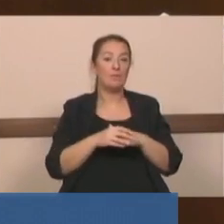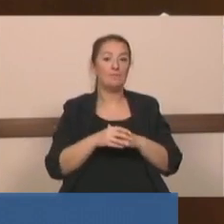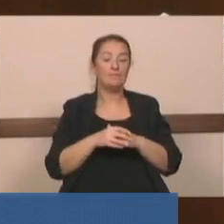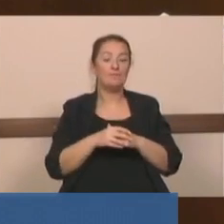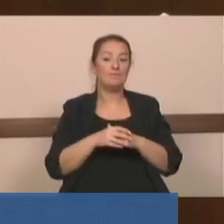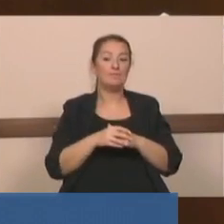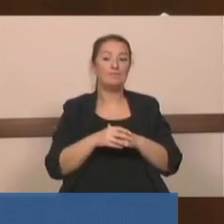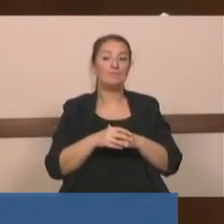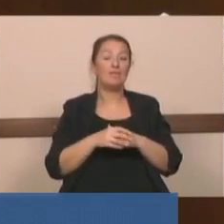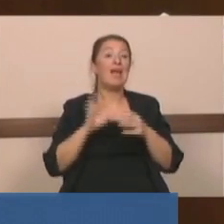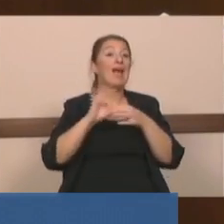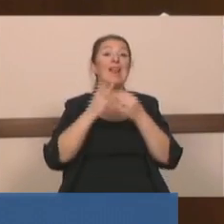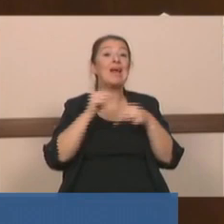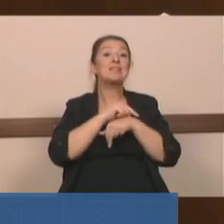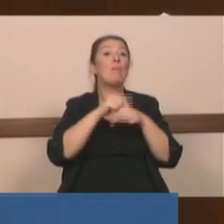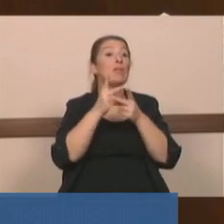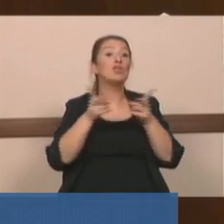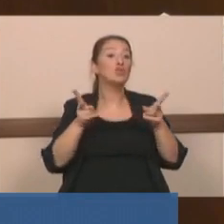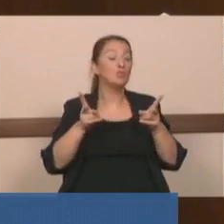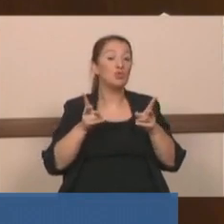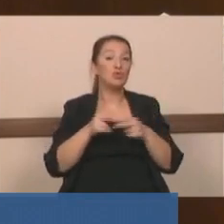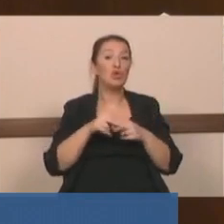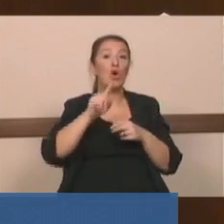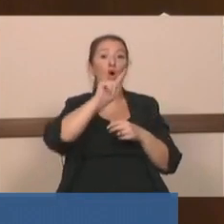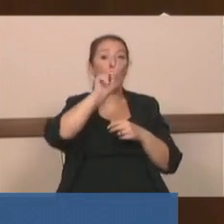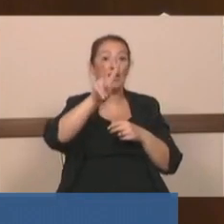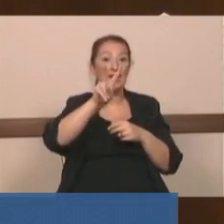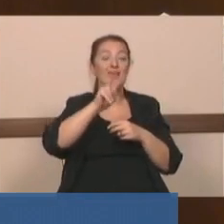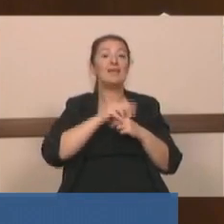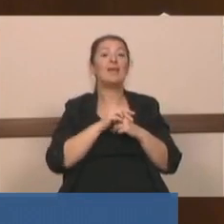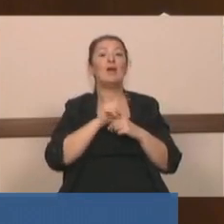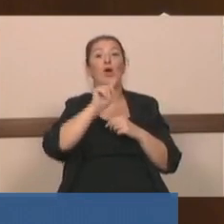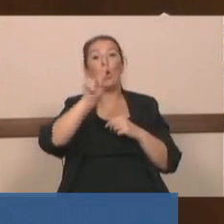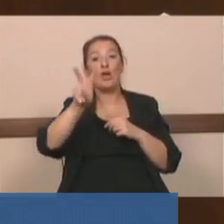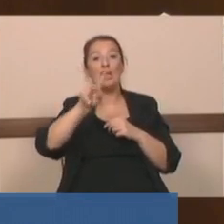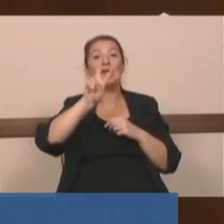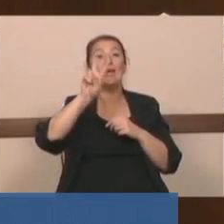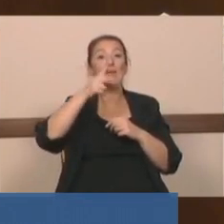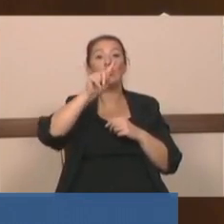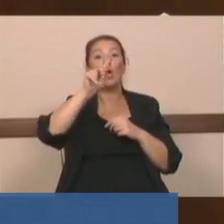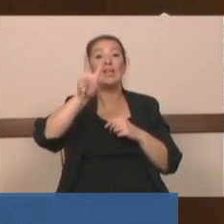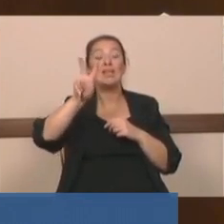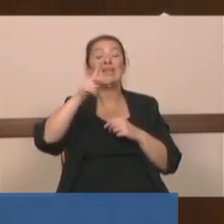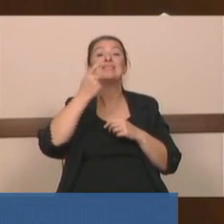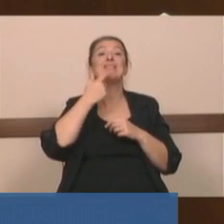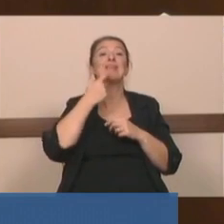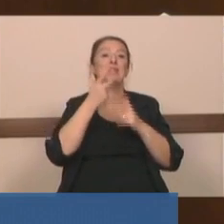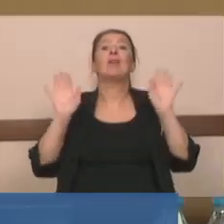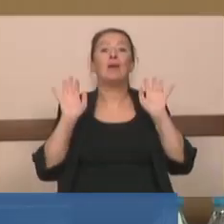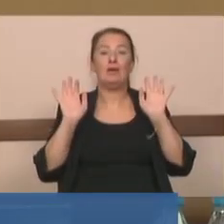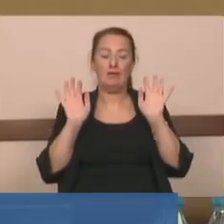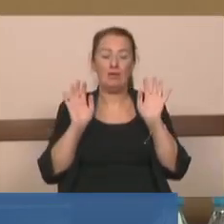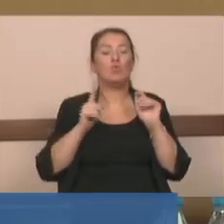Ne zaman açılmış? On iki on iki iki bin on iki yılında açılmış.